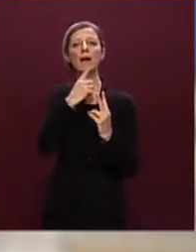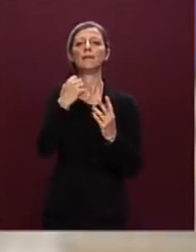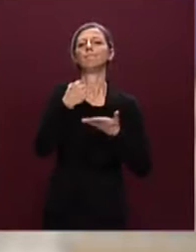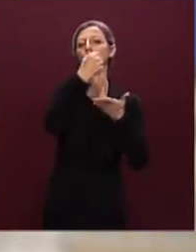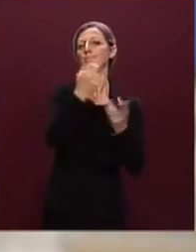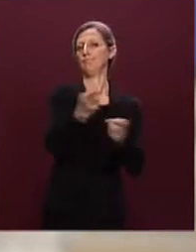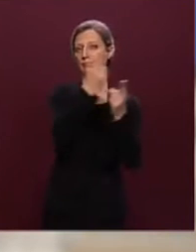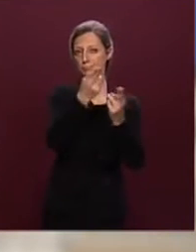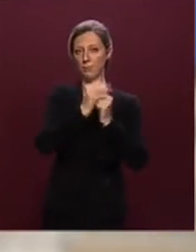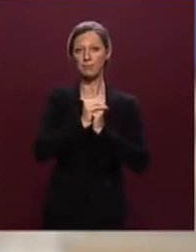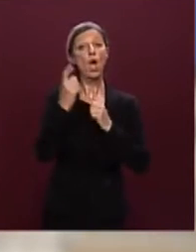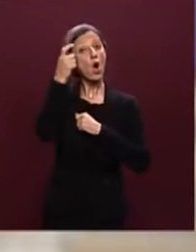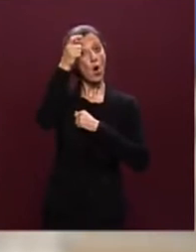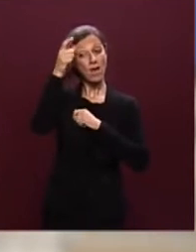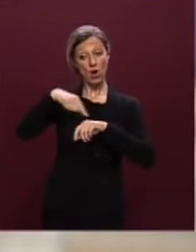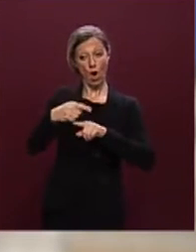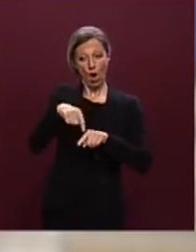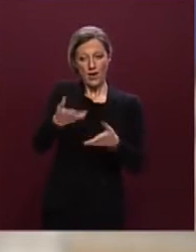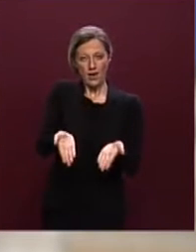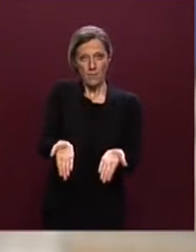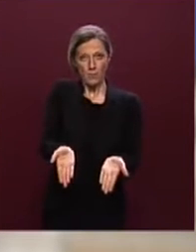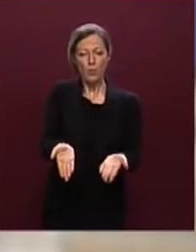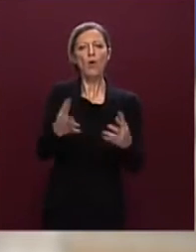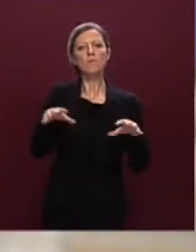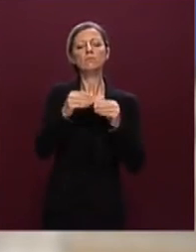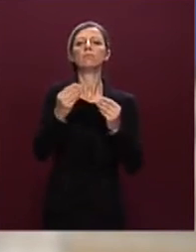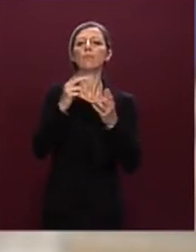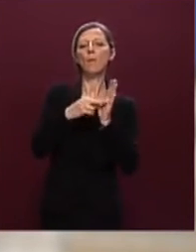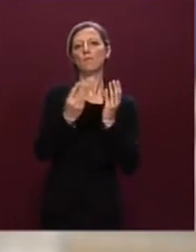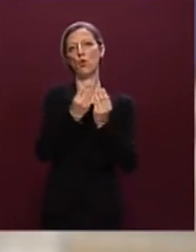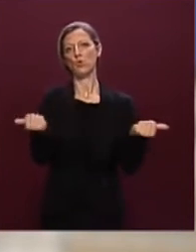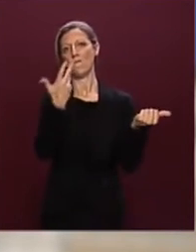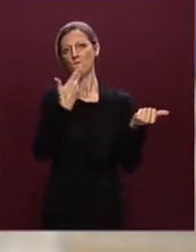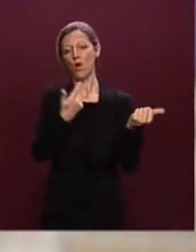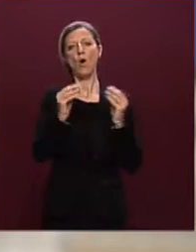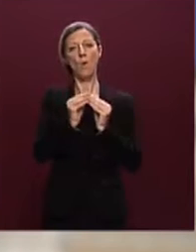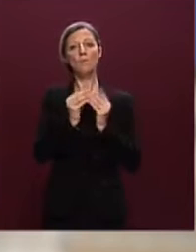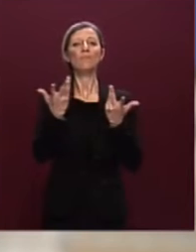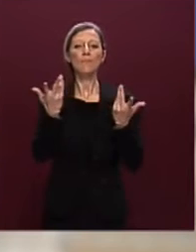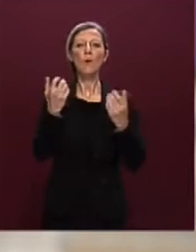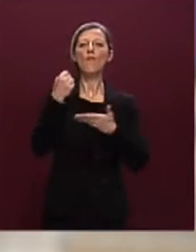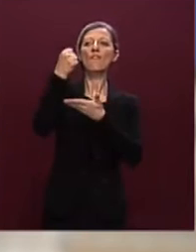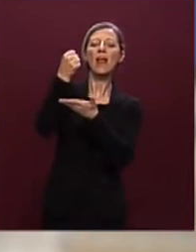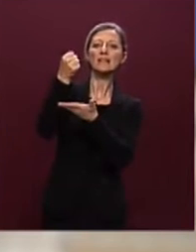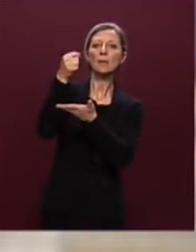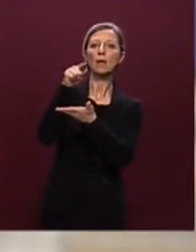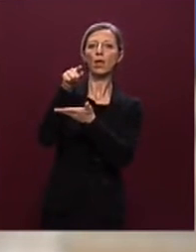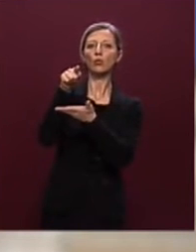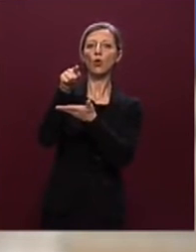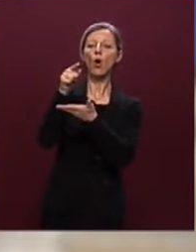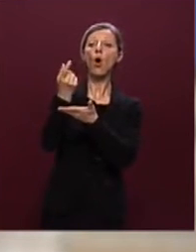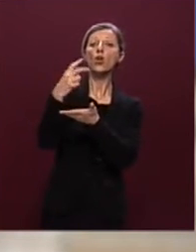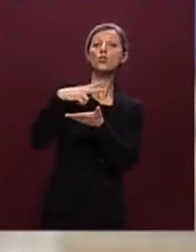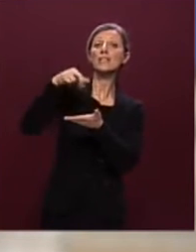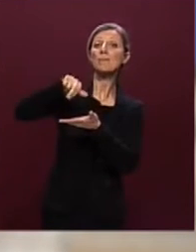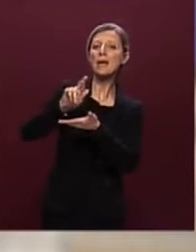Il Governo in queste ore sta procedendo con la soluzione del problema che è il superamento appunto del finanziamento con le risorse